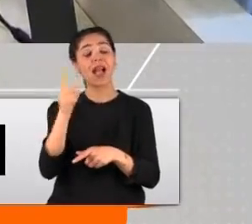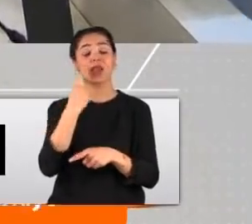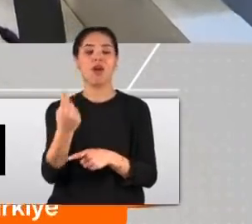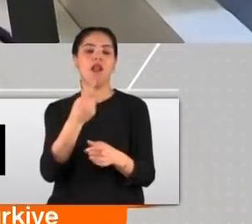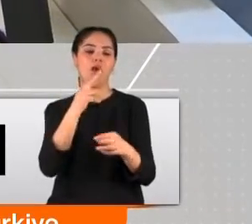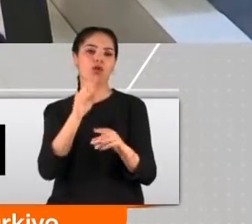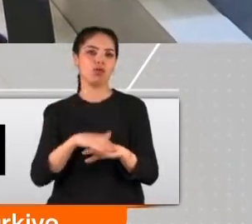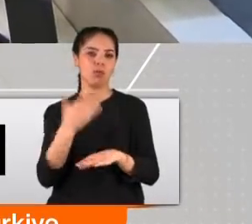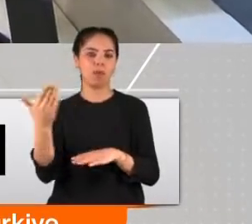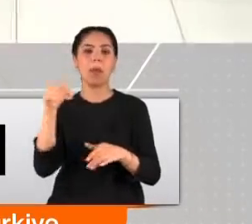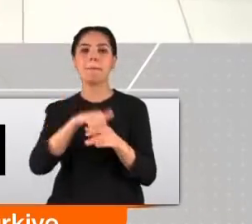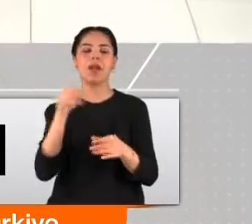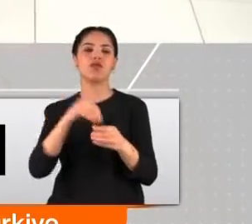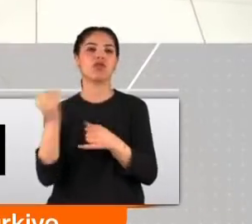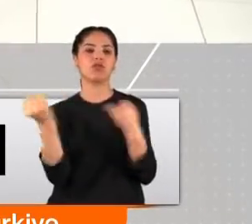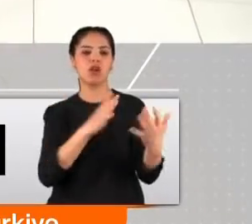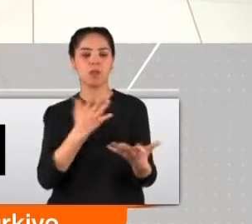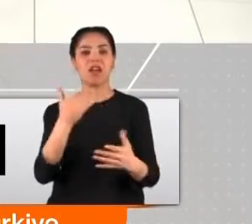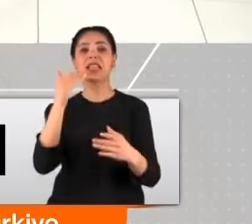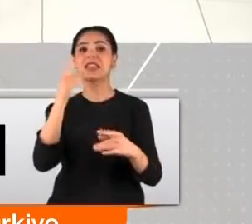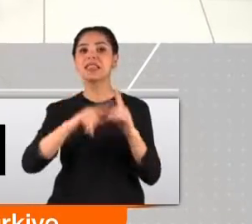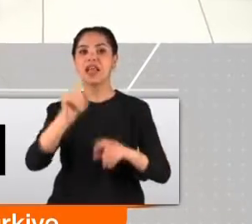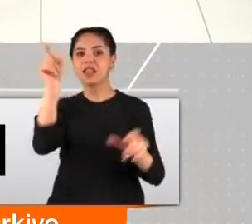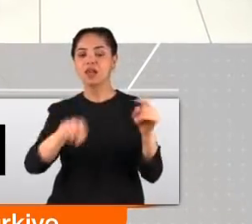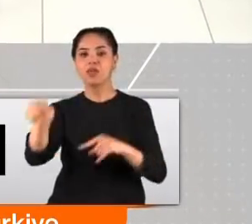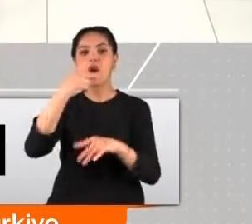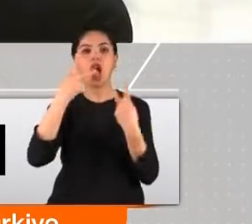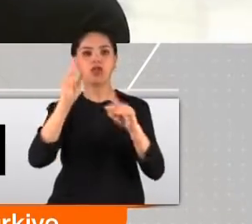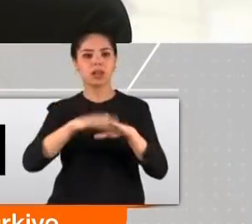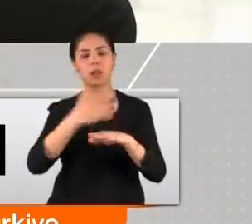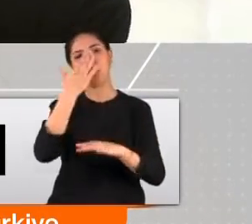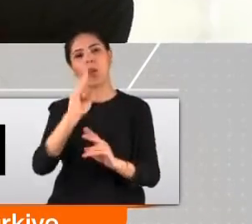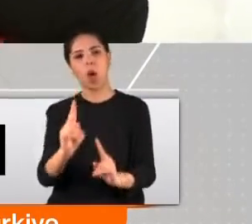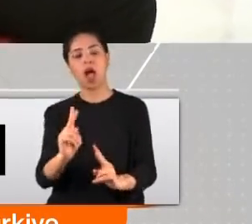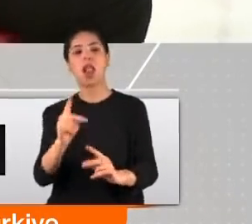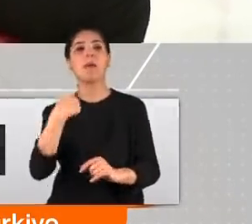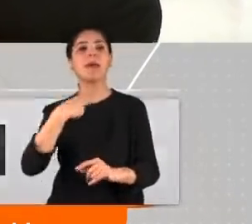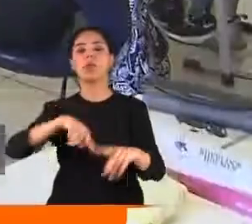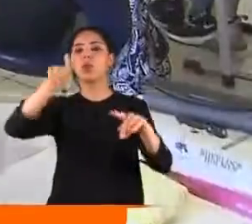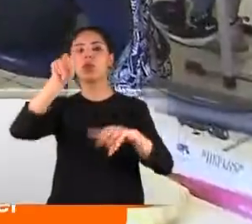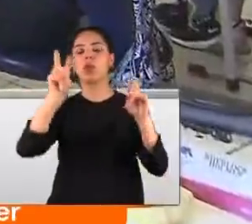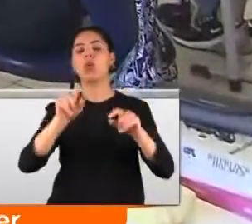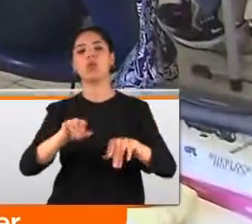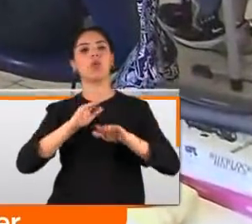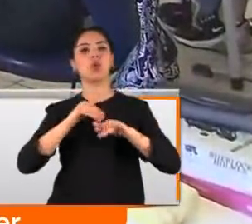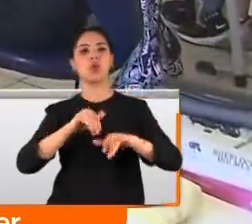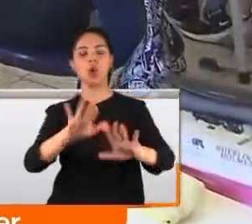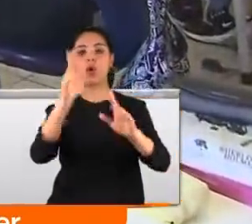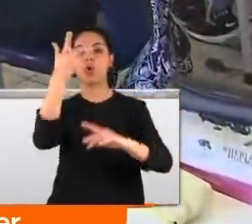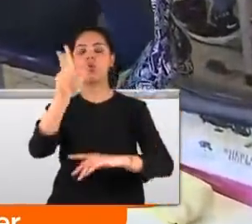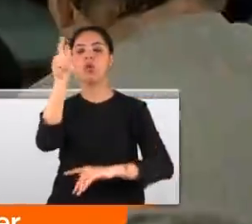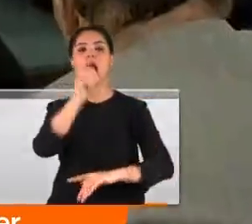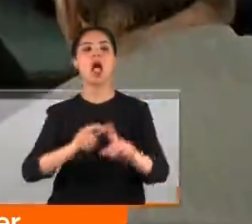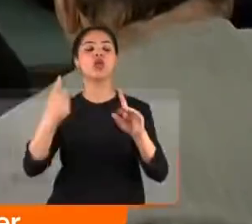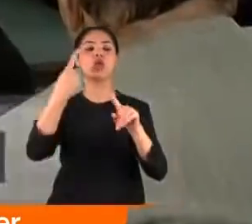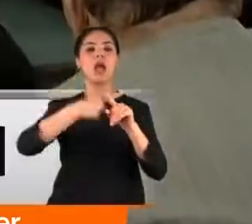de tartışmalar oluyor. Tabi siyasetçilerin bu açıklamaları yapması doğal bir şey. Şu anda bizim gündemimizde bu yok. 3600 ek gösterge